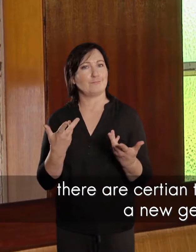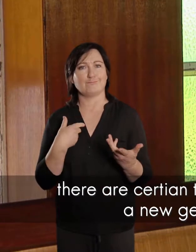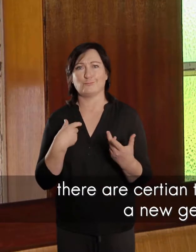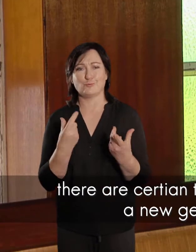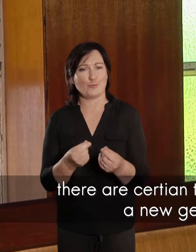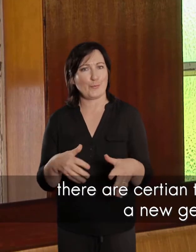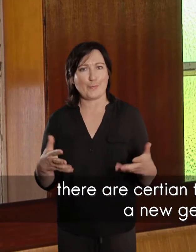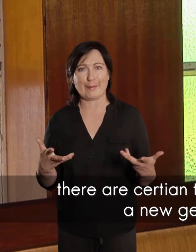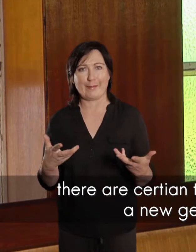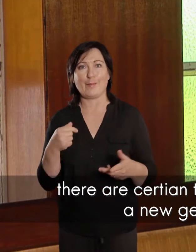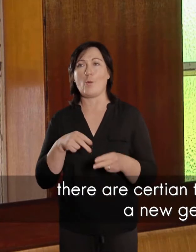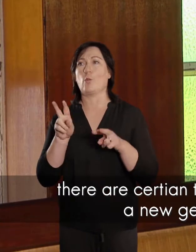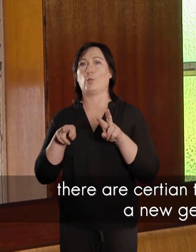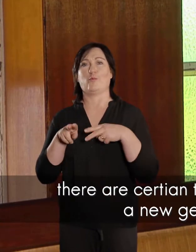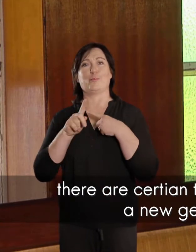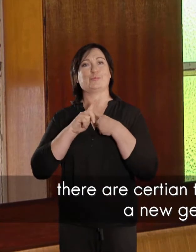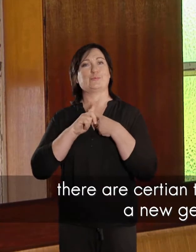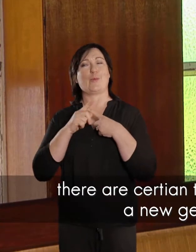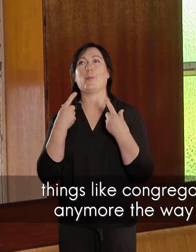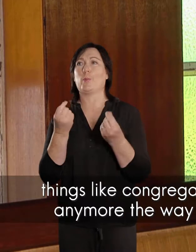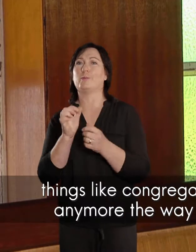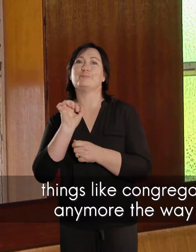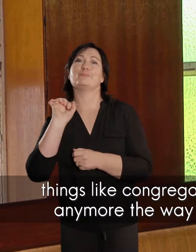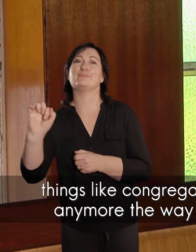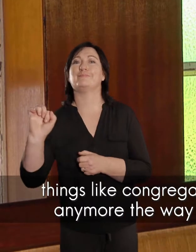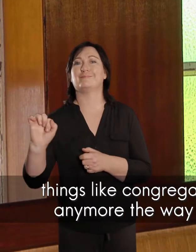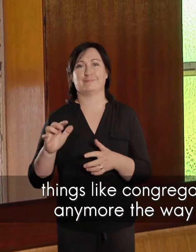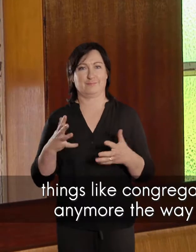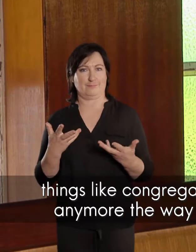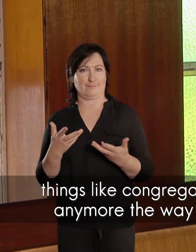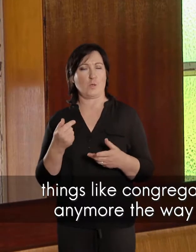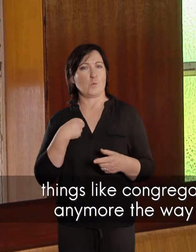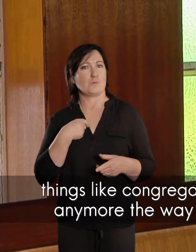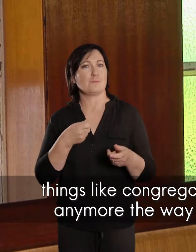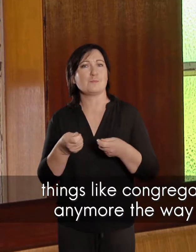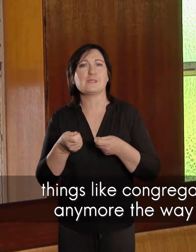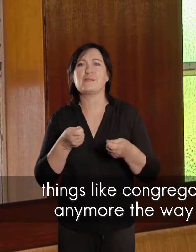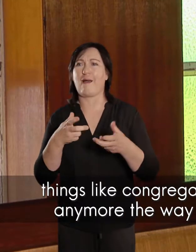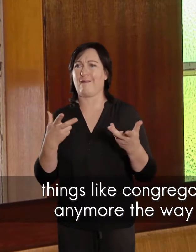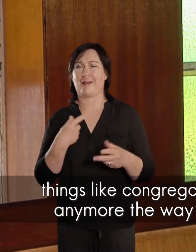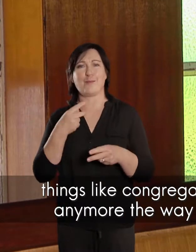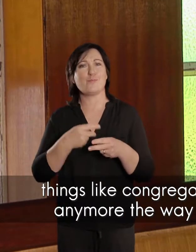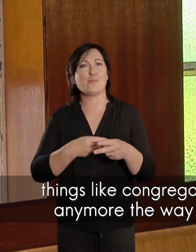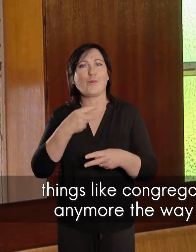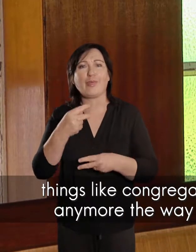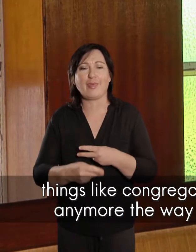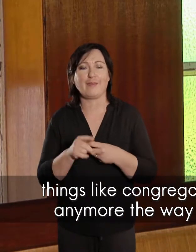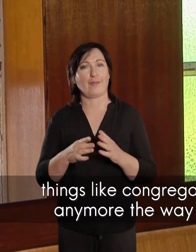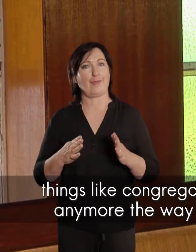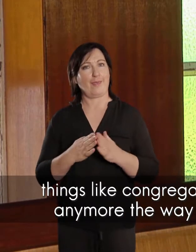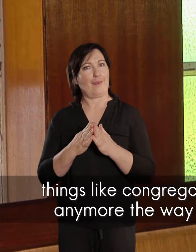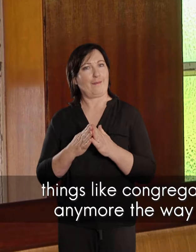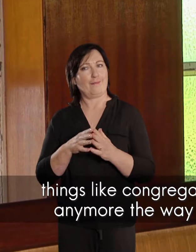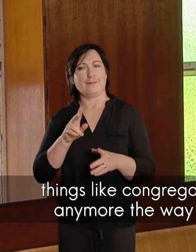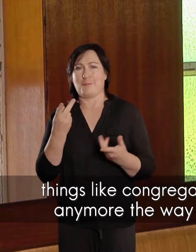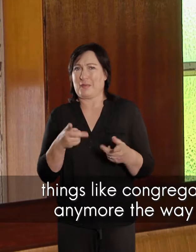nieuwe generatie predikantskap na vore gekom dinge soos gemeentelike bizarre dinge soos projecte binnen die kerk die